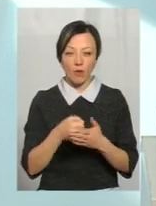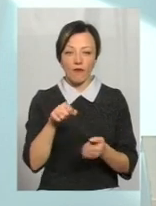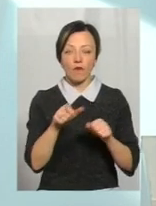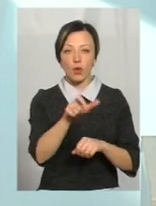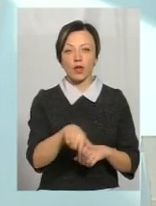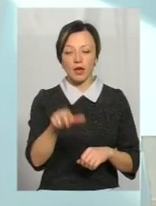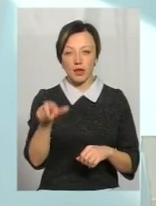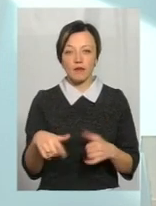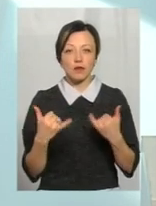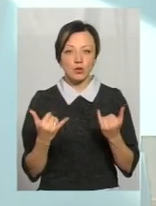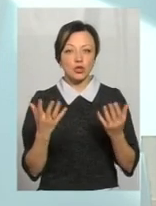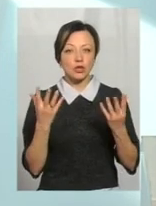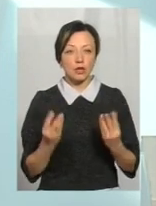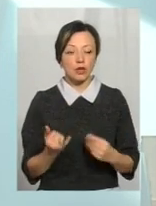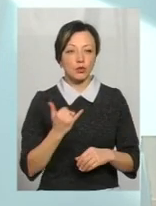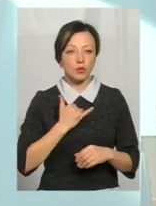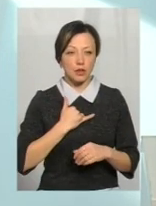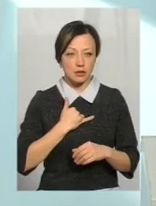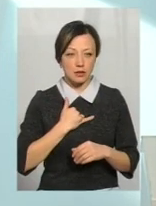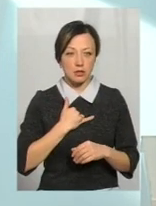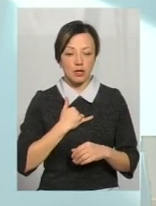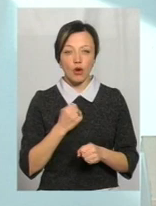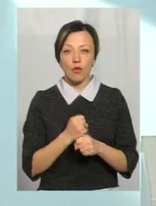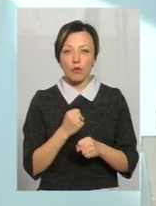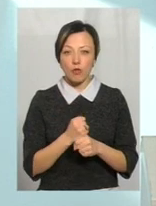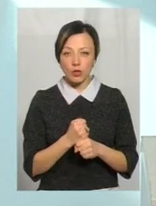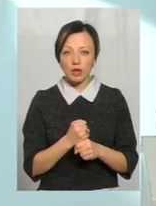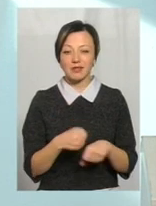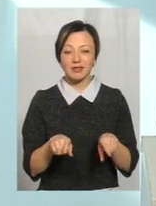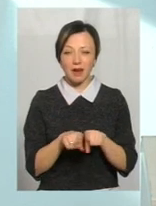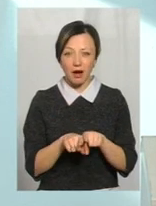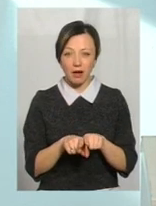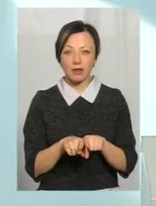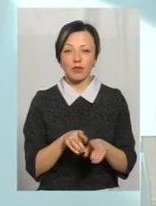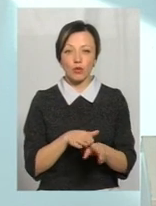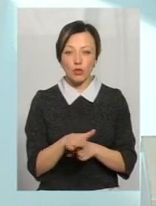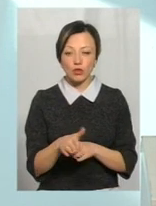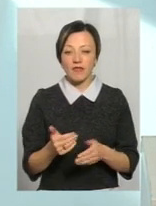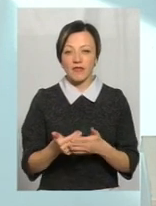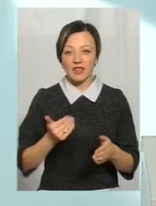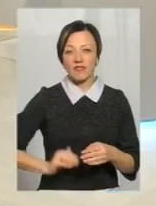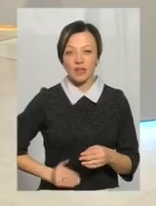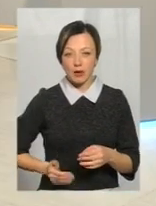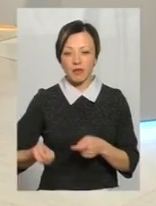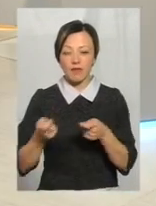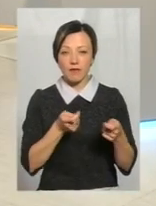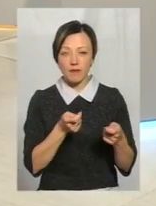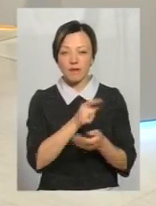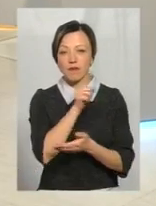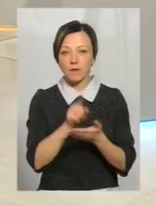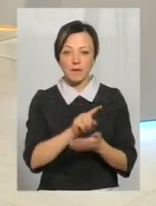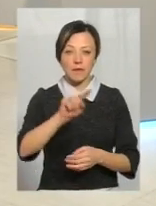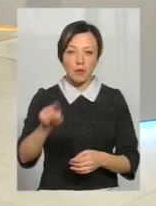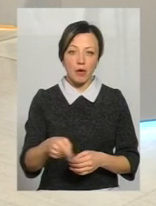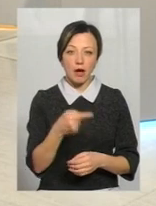На сьогоднішній день в нас робота посалена таким чином, що ми від перевізника вимагаємо в обов'язковому